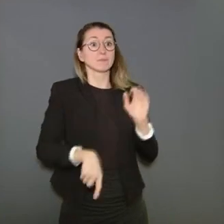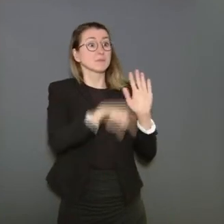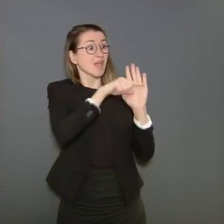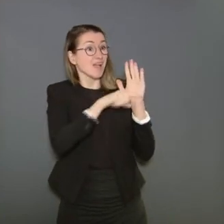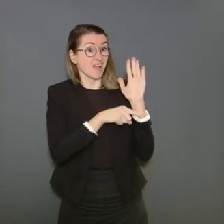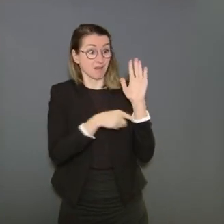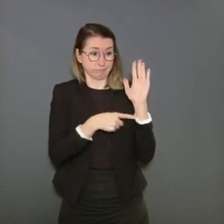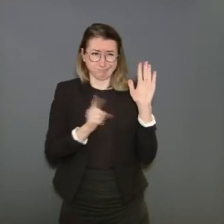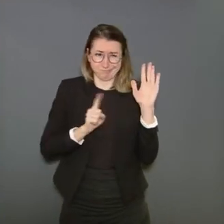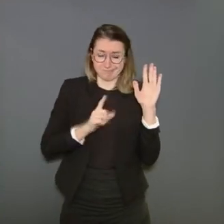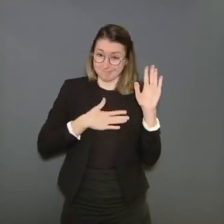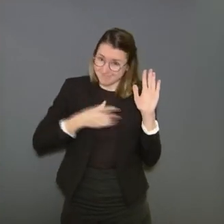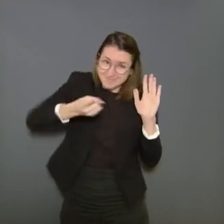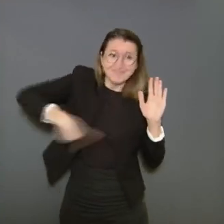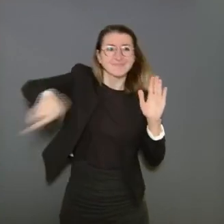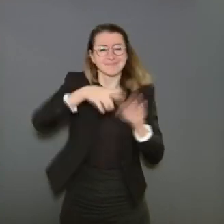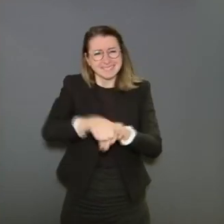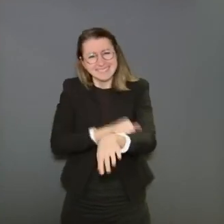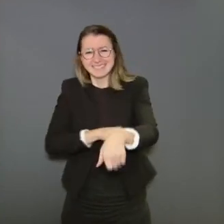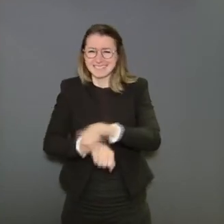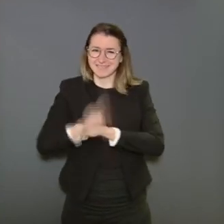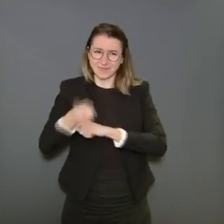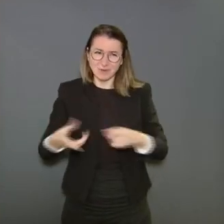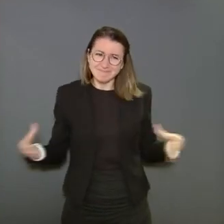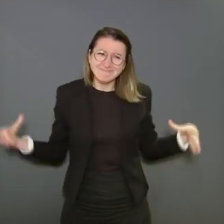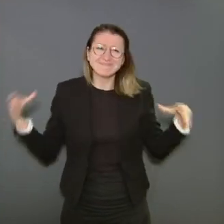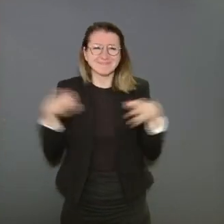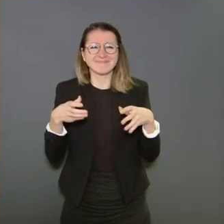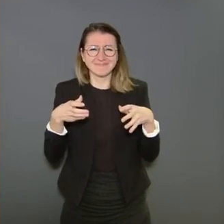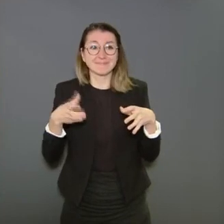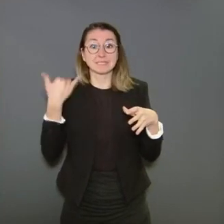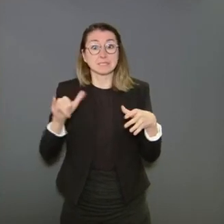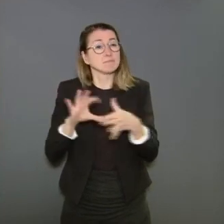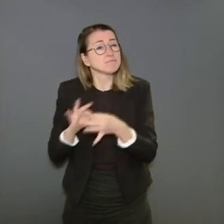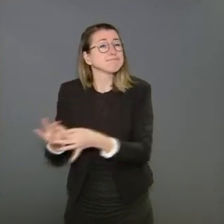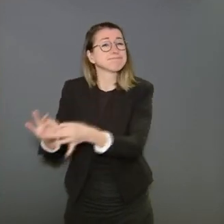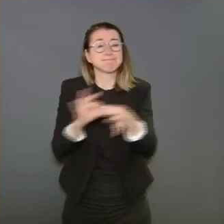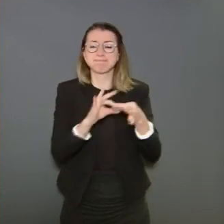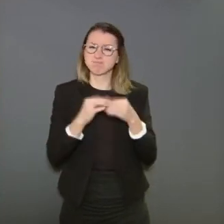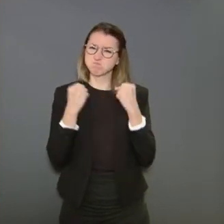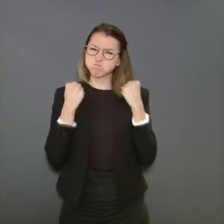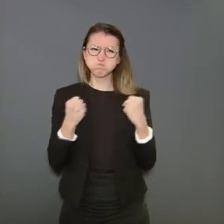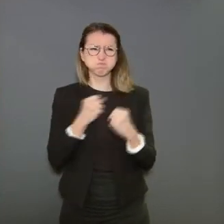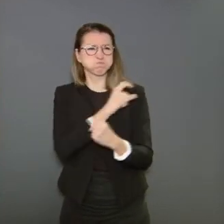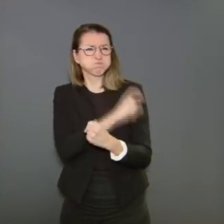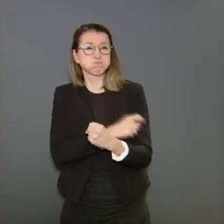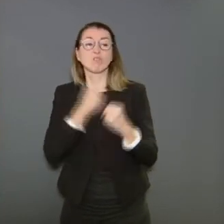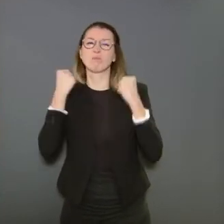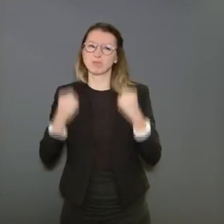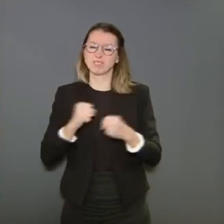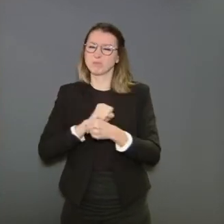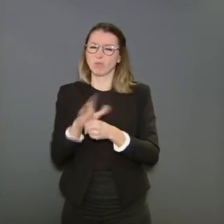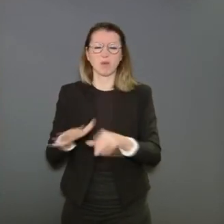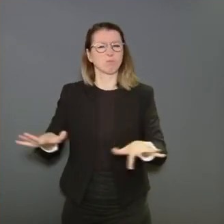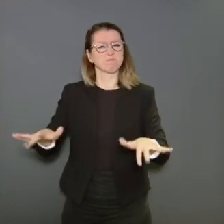de Belges. Si nous sommes une équipe solide, nous pouvons battre ce virus. Mais c'est notre comportement qui le fait. Les